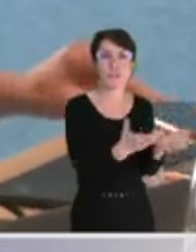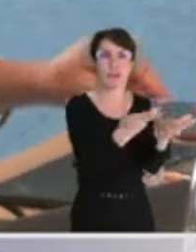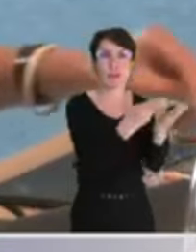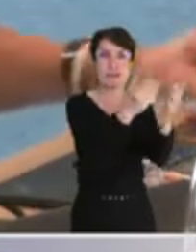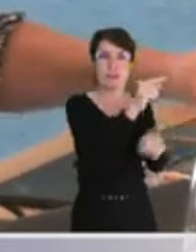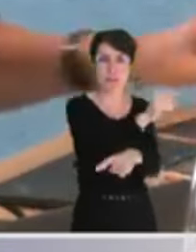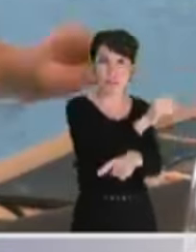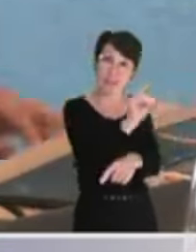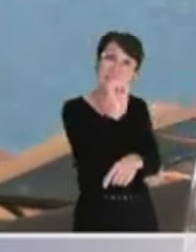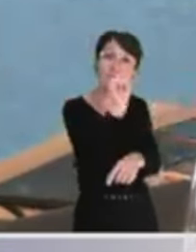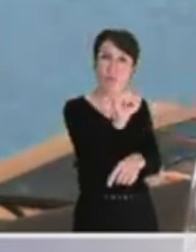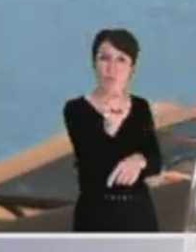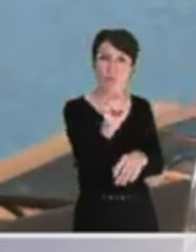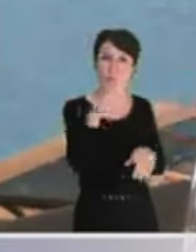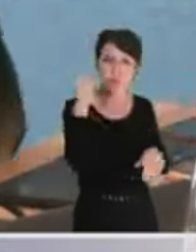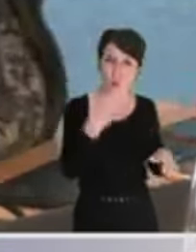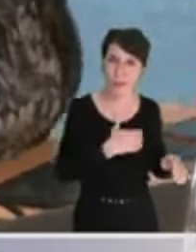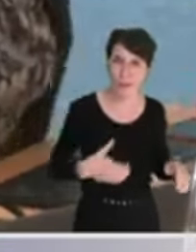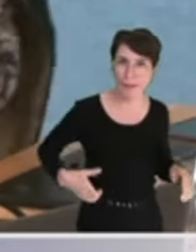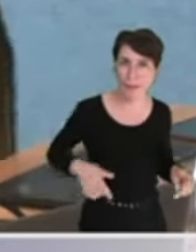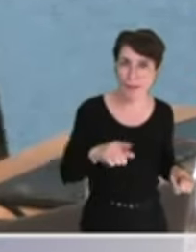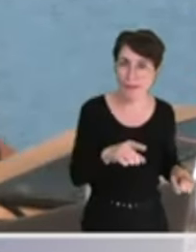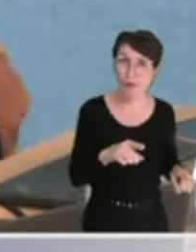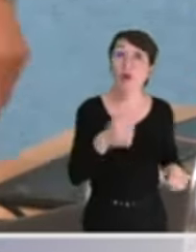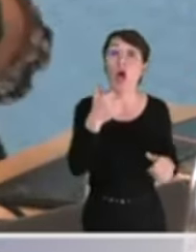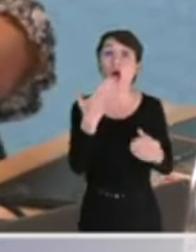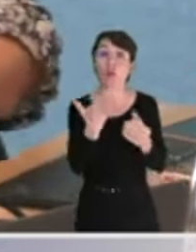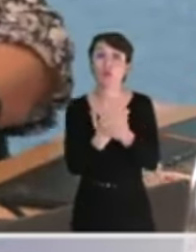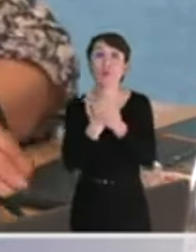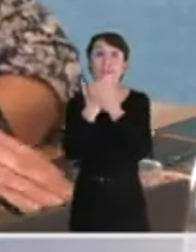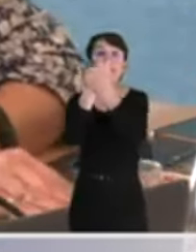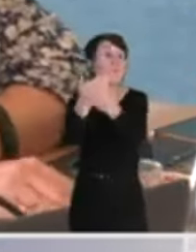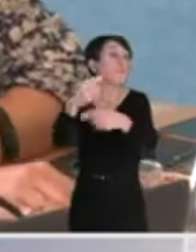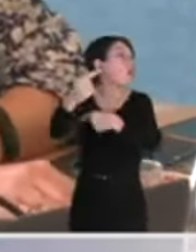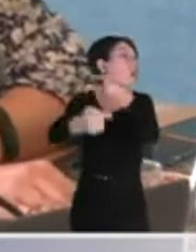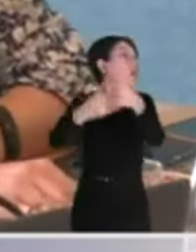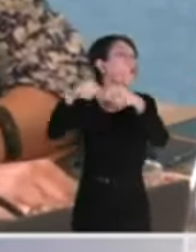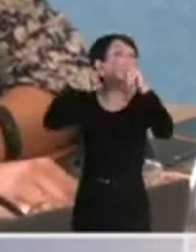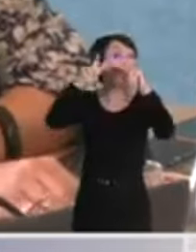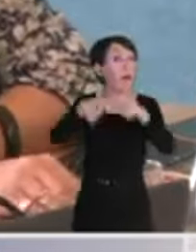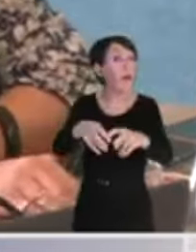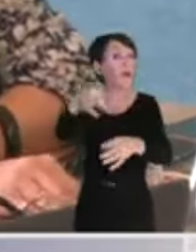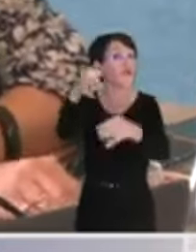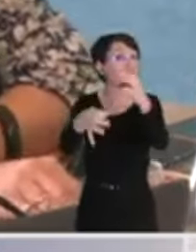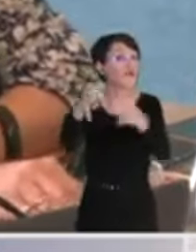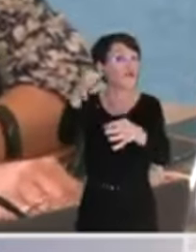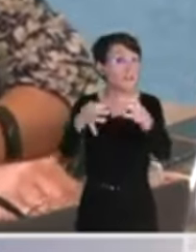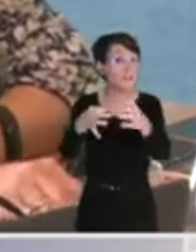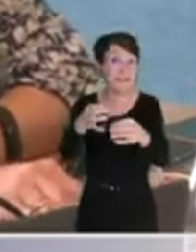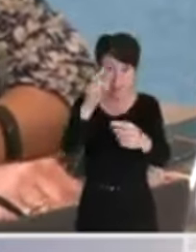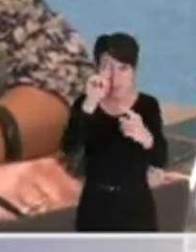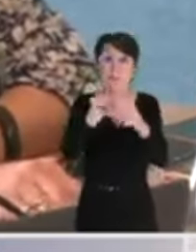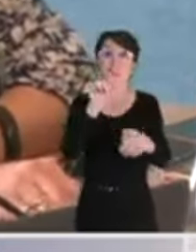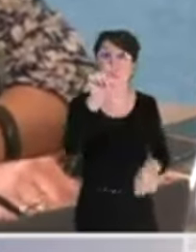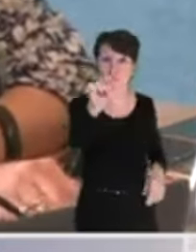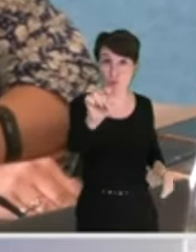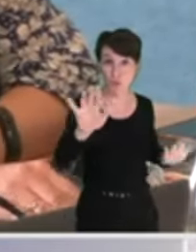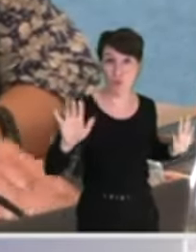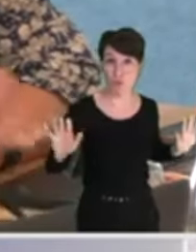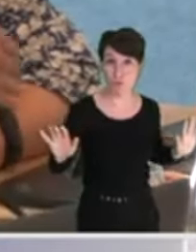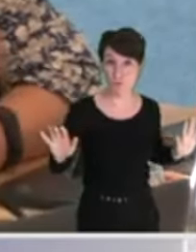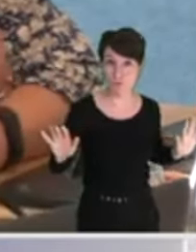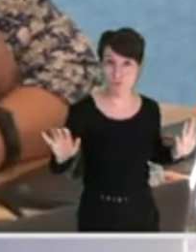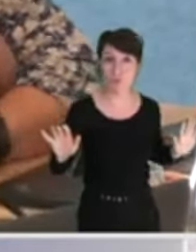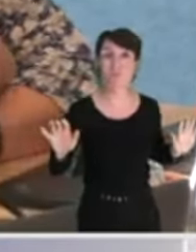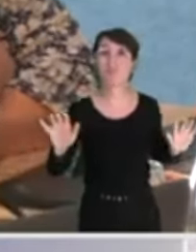il n'y a qu'une seule affaire à l'instruction, pour l'instant, à ma connaissance qui concerne les élus, elle vous concerne, c'est l'affaire